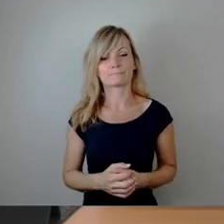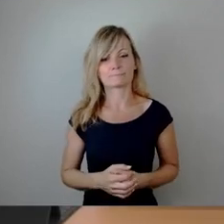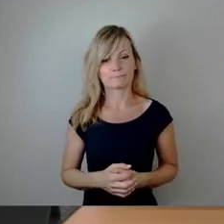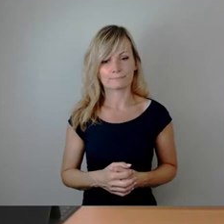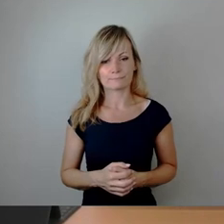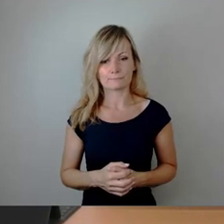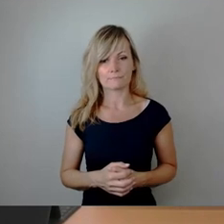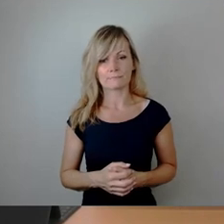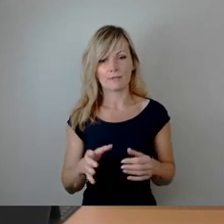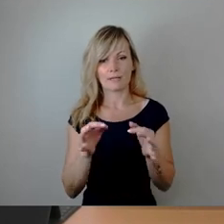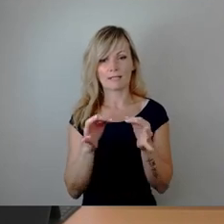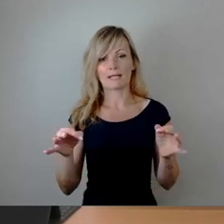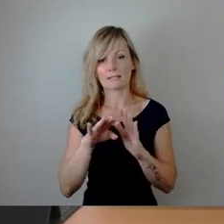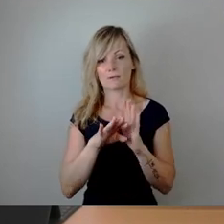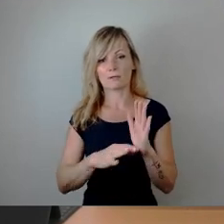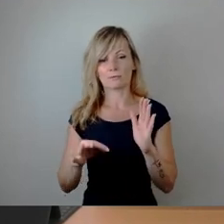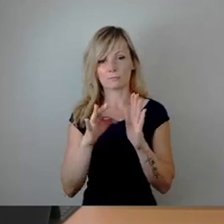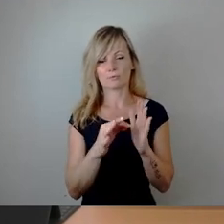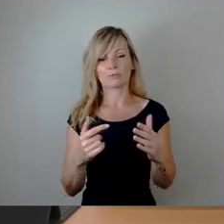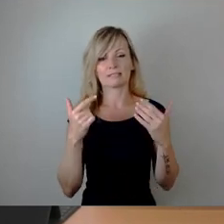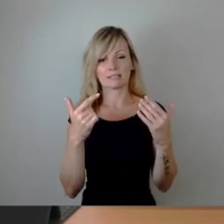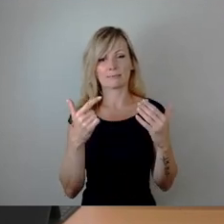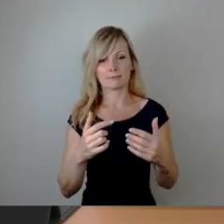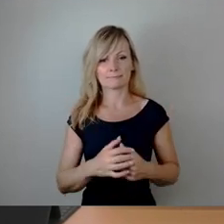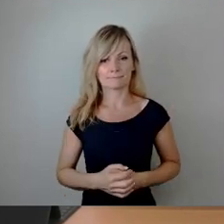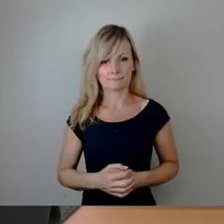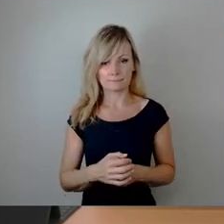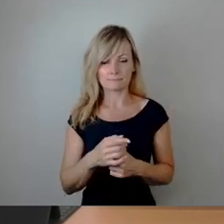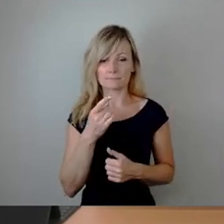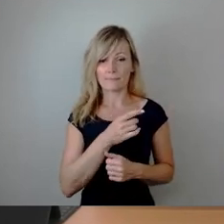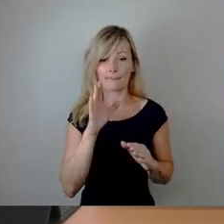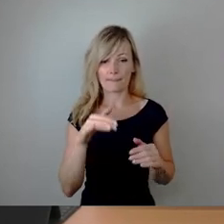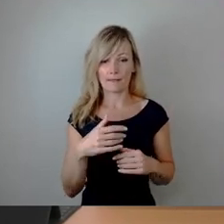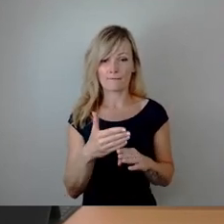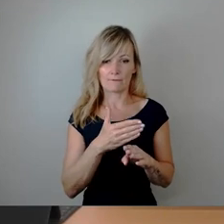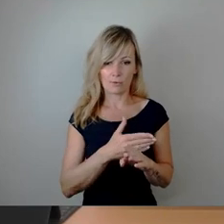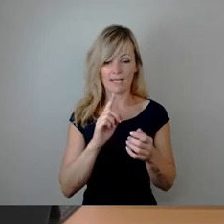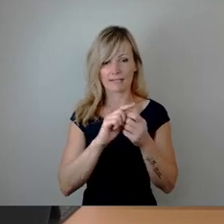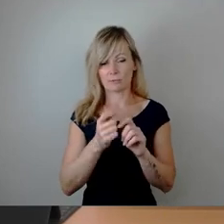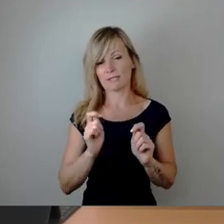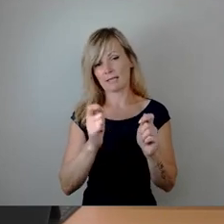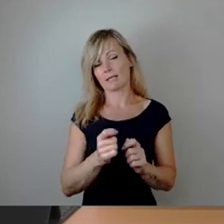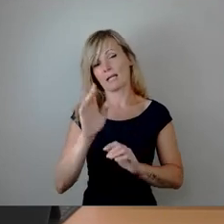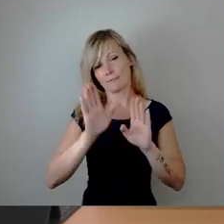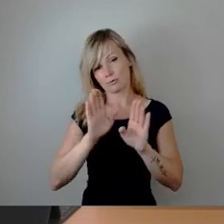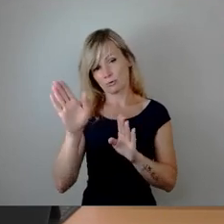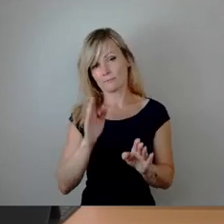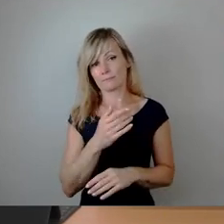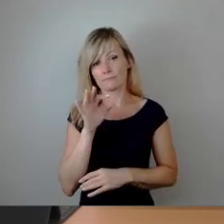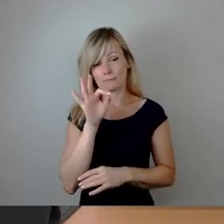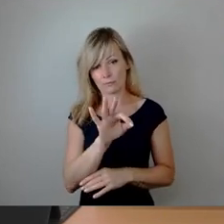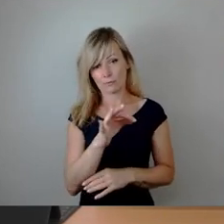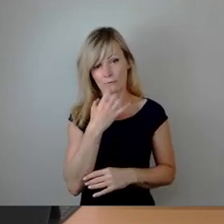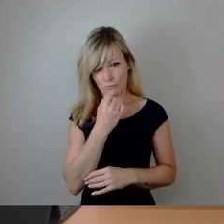Tagesordnungspunkt 7. Auch hier darf ich zunächst den Änderungsantrag abstimmen. Wer dem zustimmen möchte, ist jetzt an der Reihe.